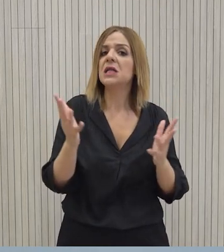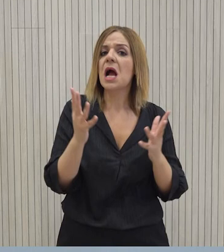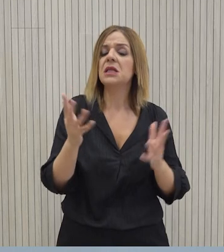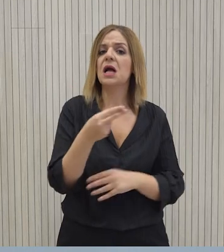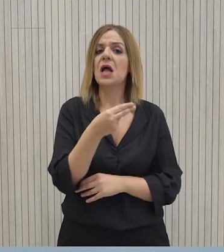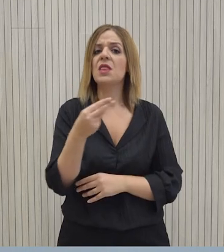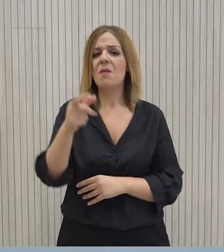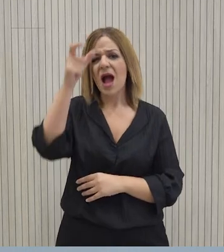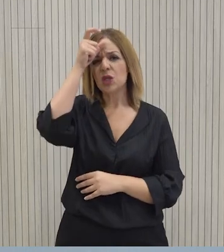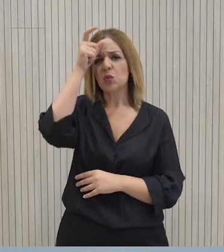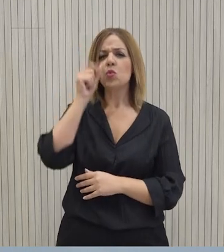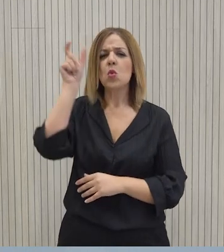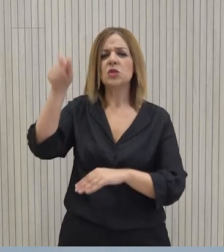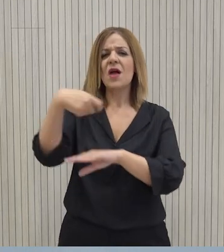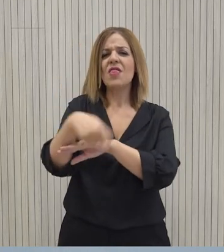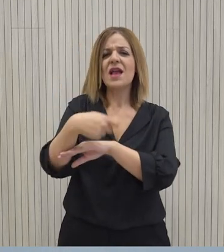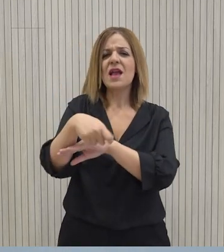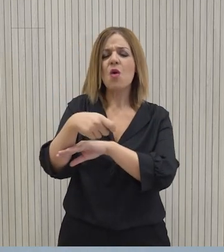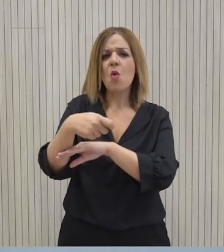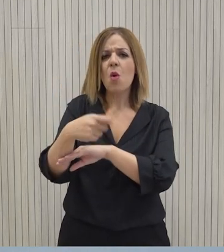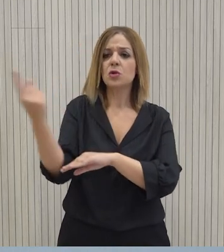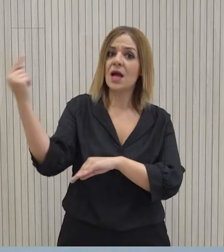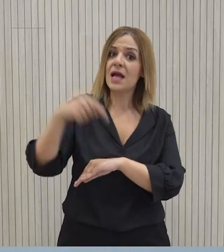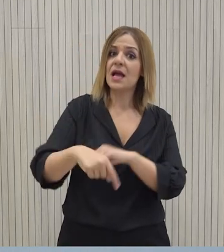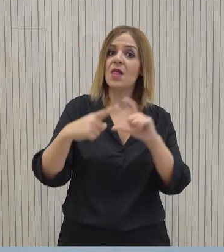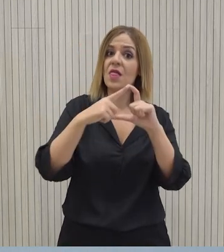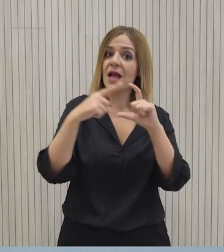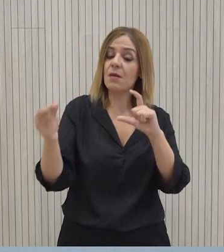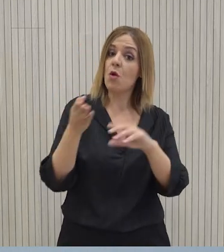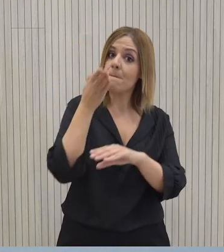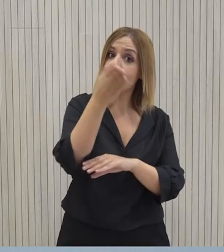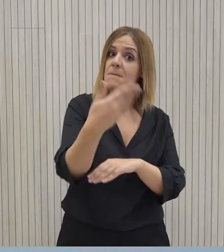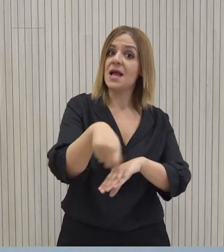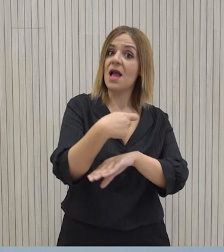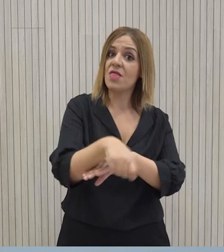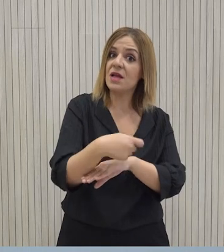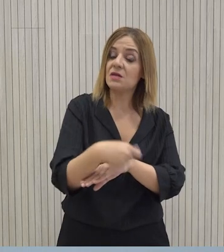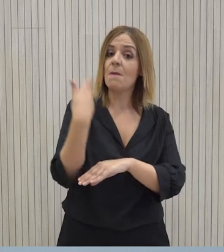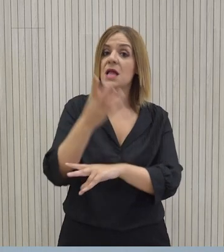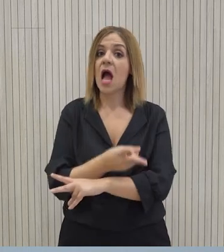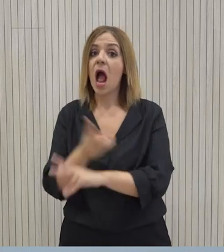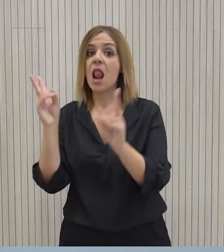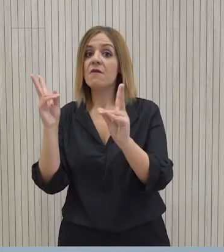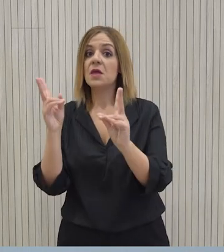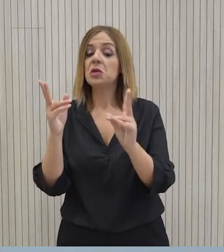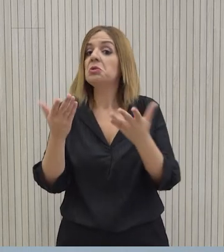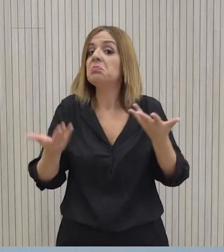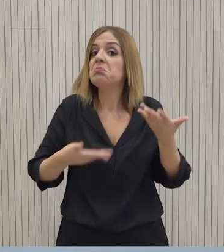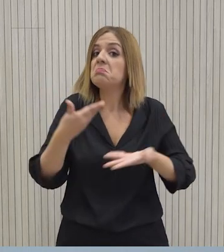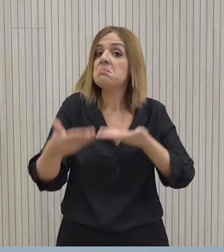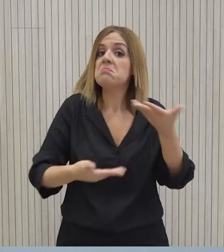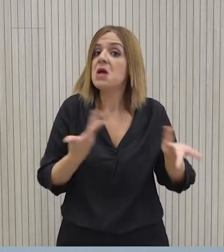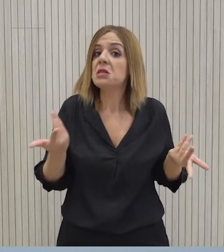τον δικημό του δικηγόρου, ο οποίος συνεχίζει τη συνεδρία του δικαστήριου να έχουν ελέγξει τους φόρους. Και τι αυτοί που